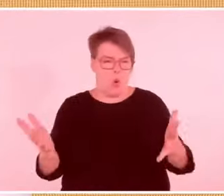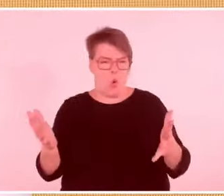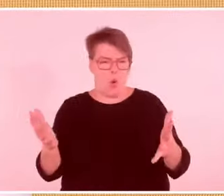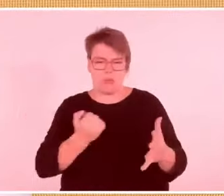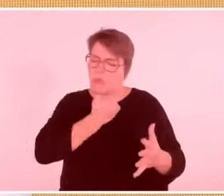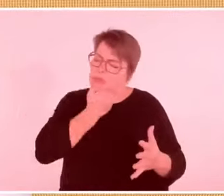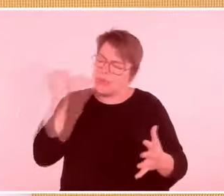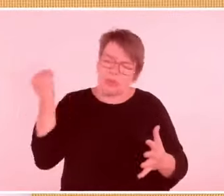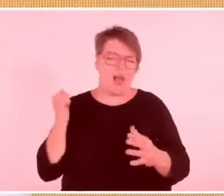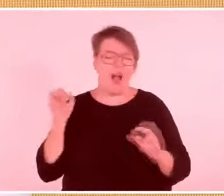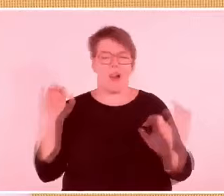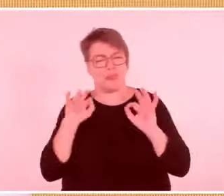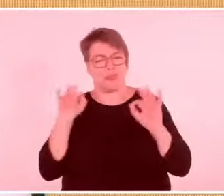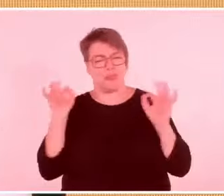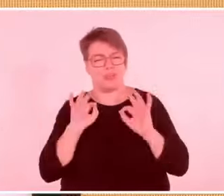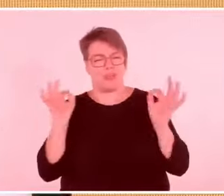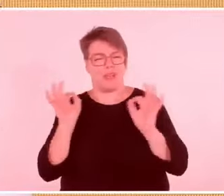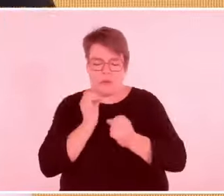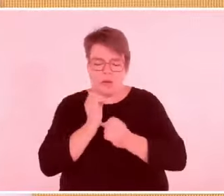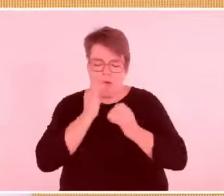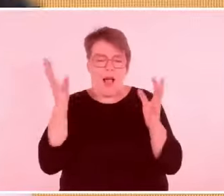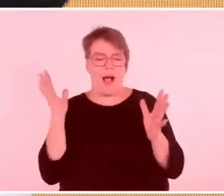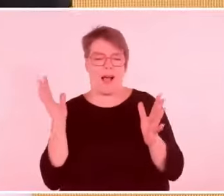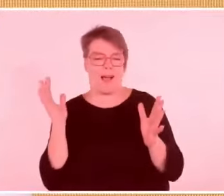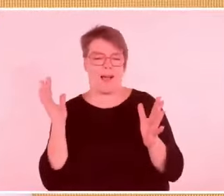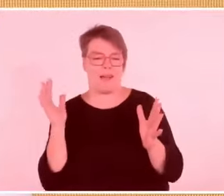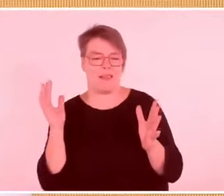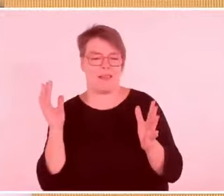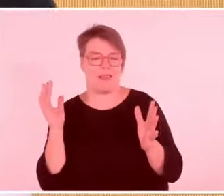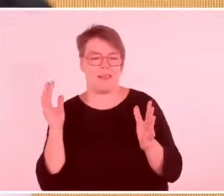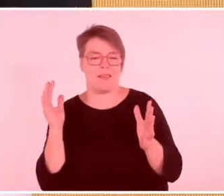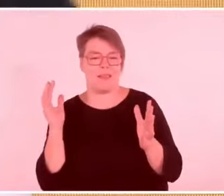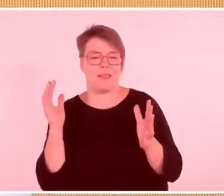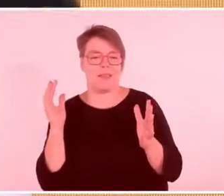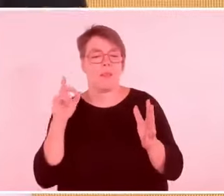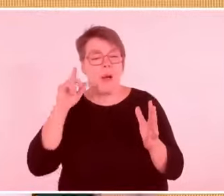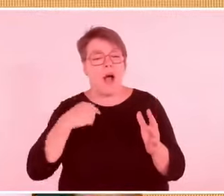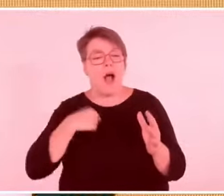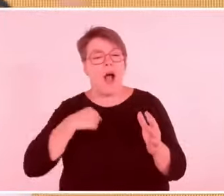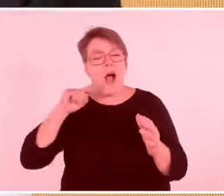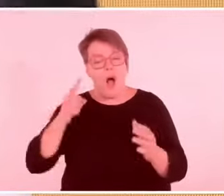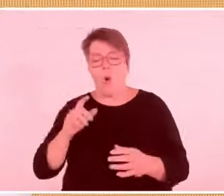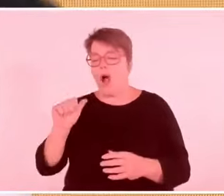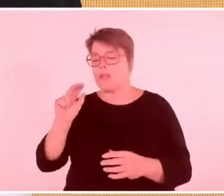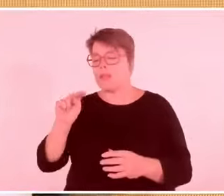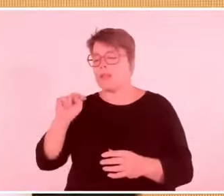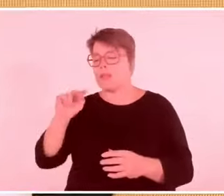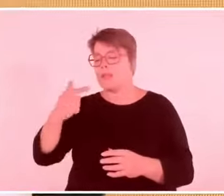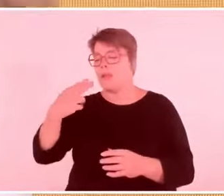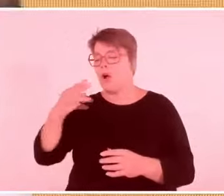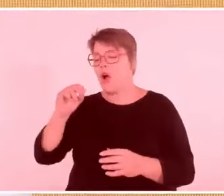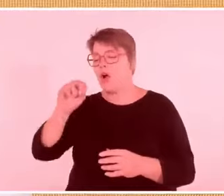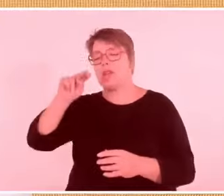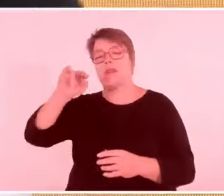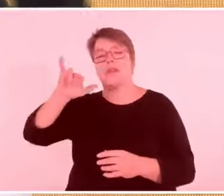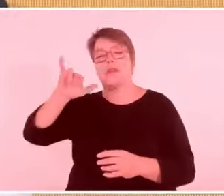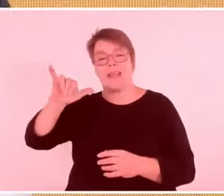auch Antony Blinken zu, dem amerikanischen Außenminister, der gesagt hat, ja, Israel hat das volle Recht,